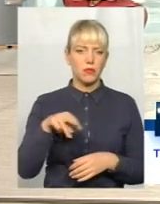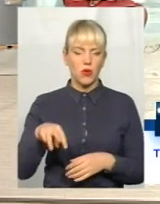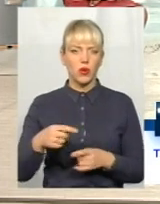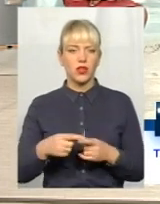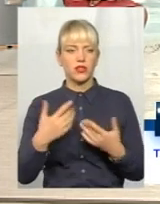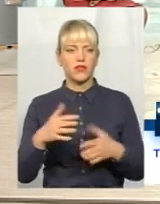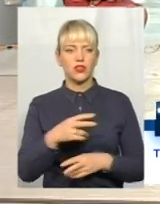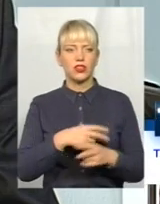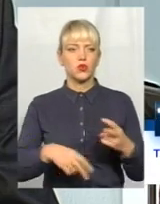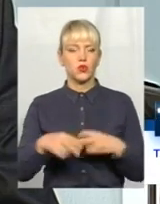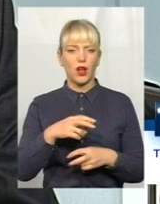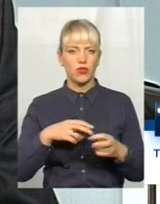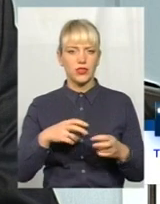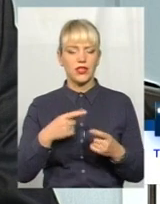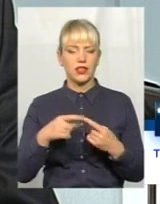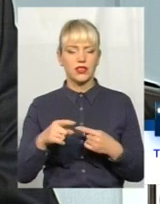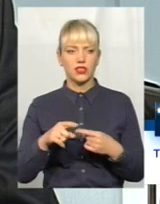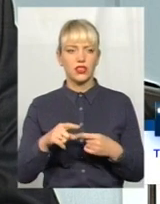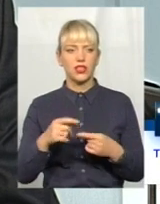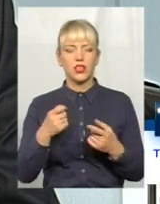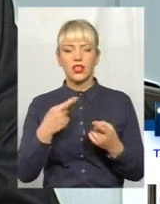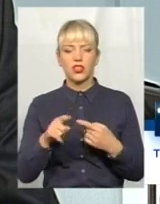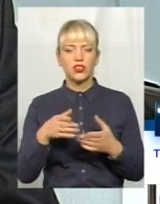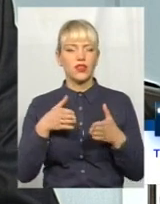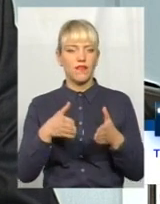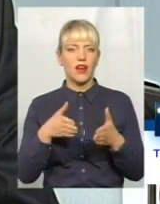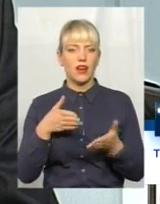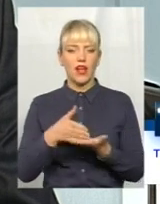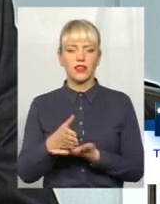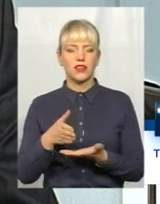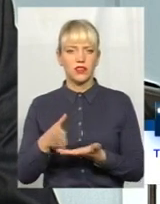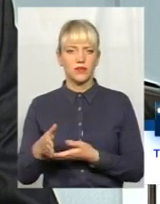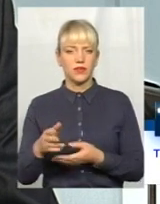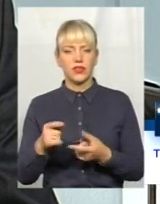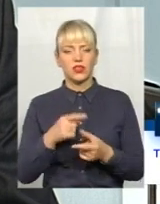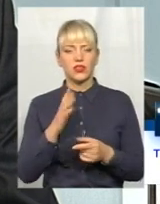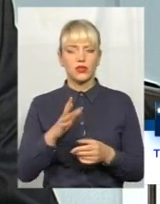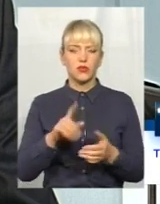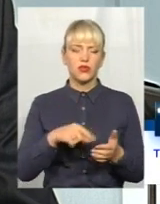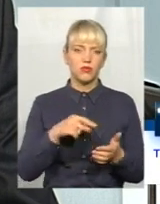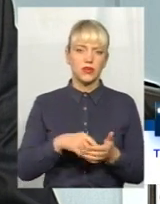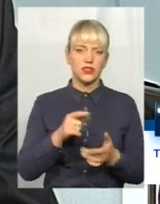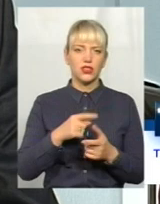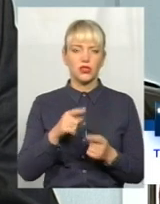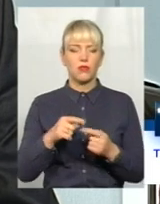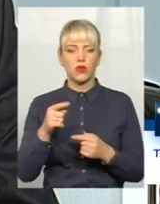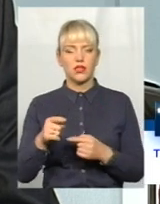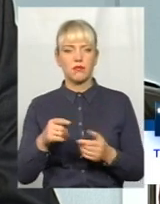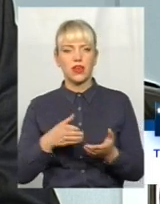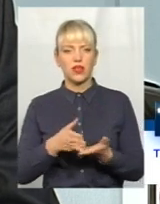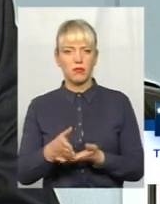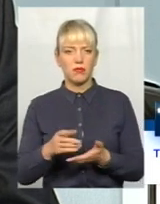вже шукаються інші, так? Ми всі варіанти пропрацьовуємо, чи то будучи в місті, чи поза межами міста. Але